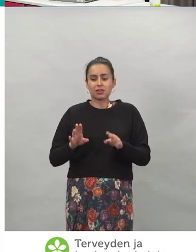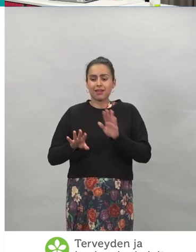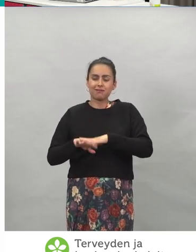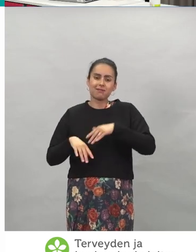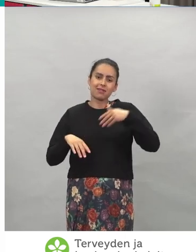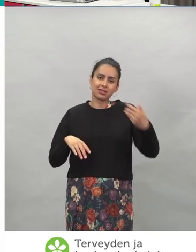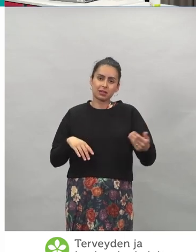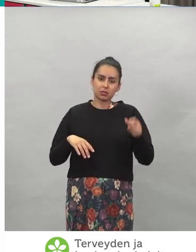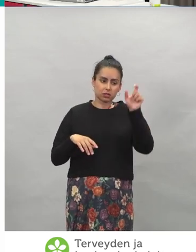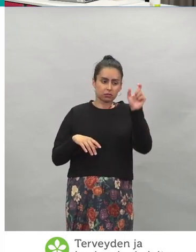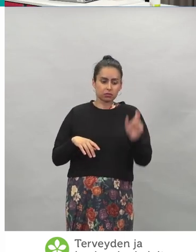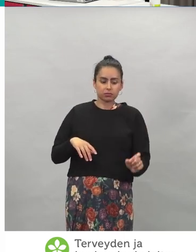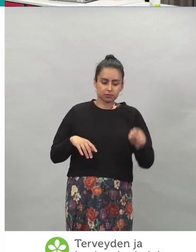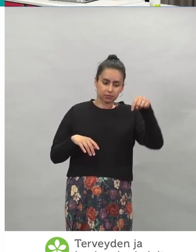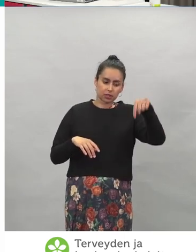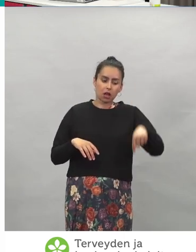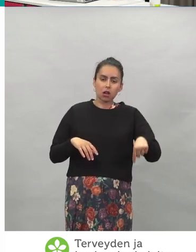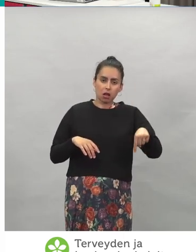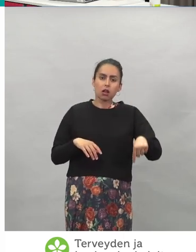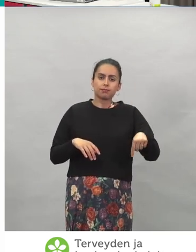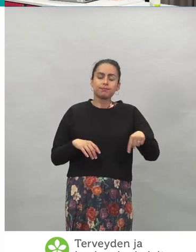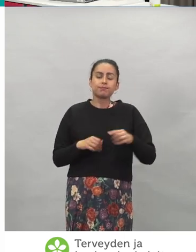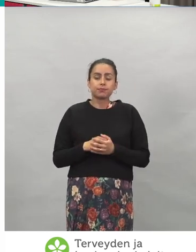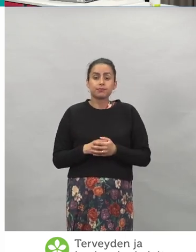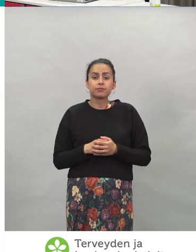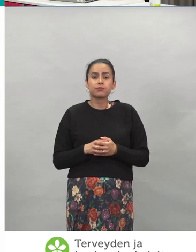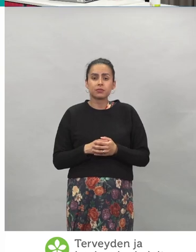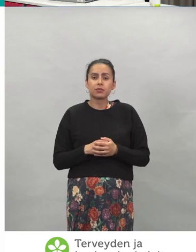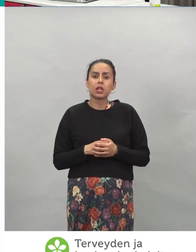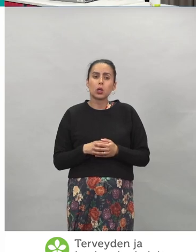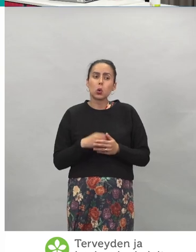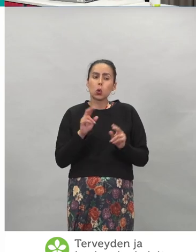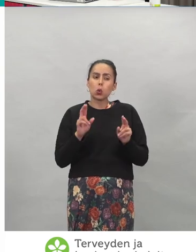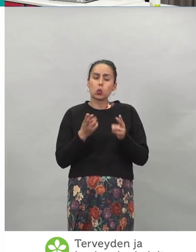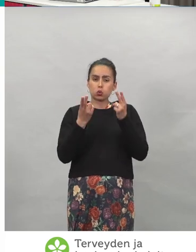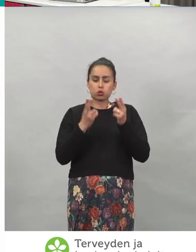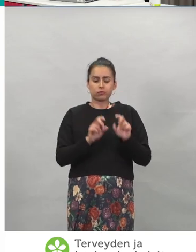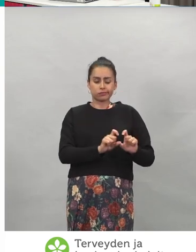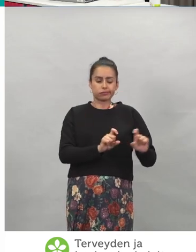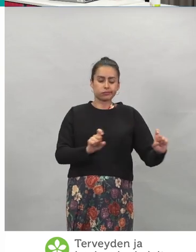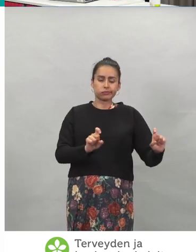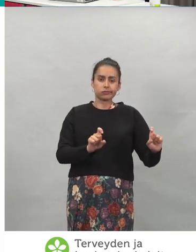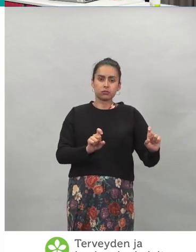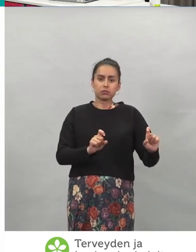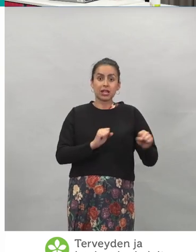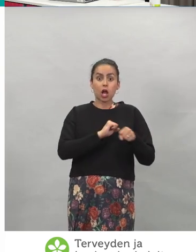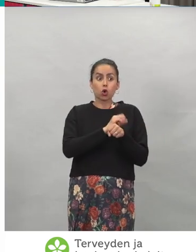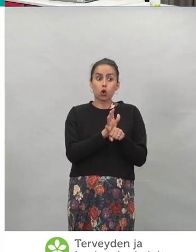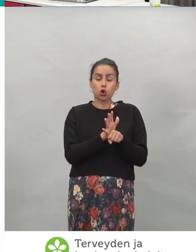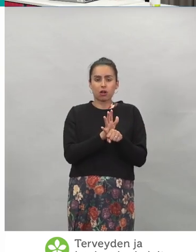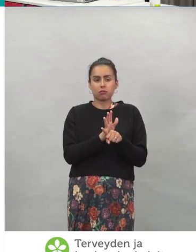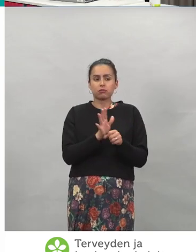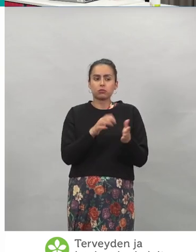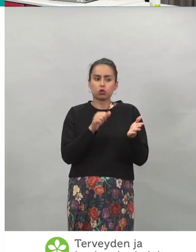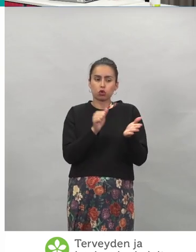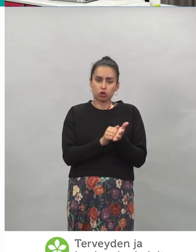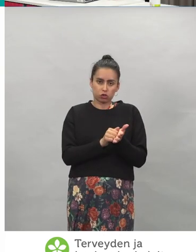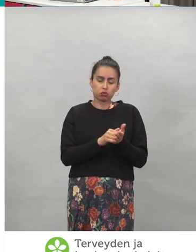navigaattorissa alimpana, niin sinne on tullut nyt sitten uusi kohta. Tuollainen koronatodistus.